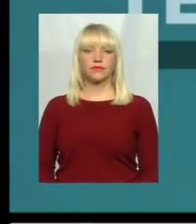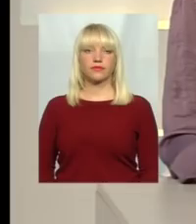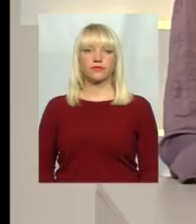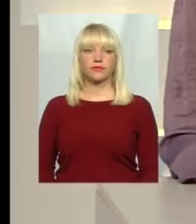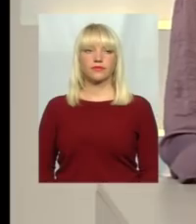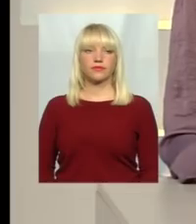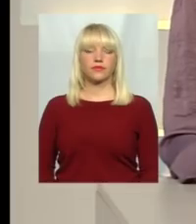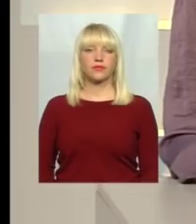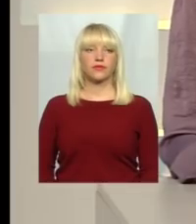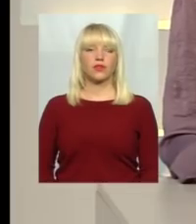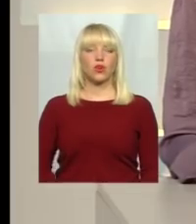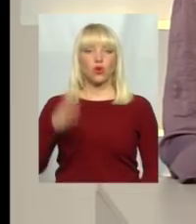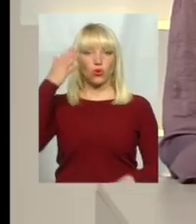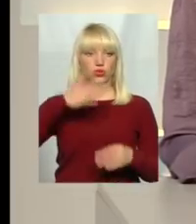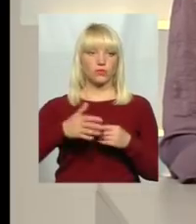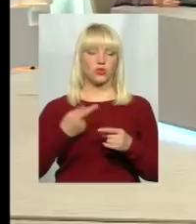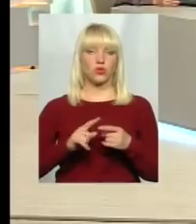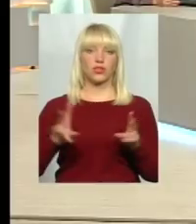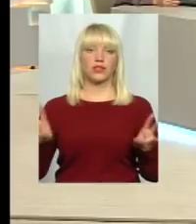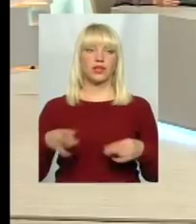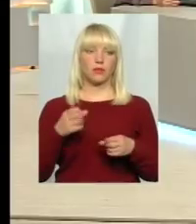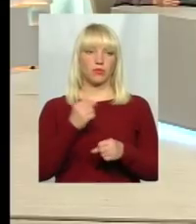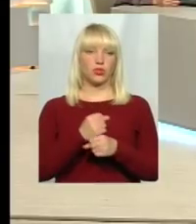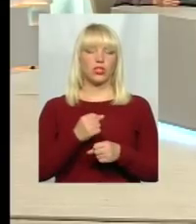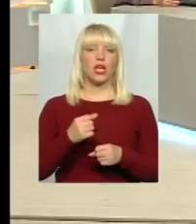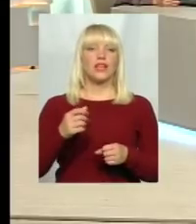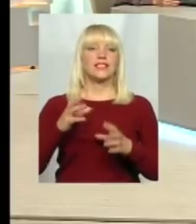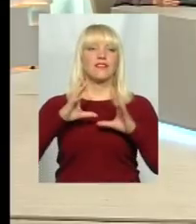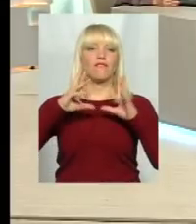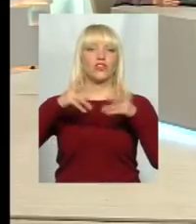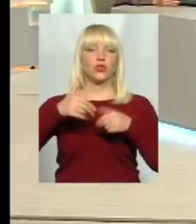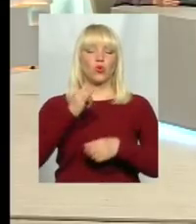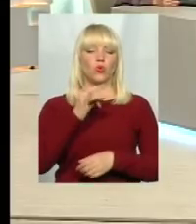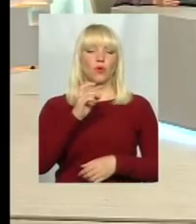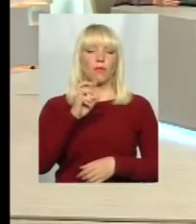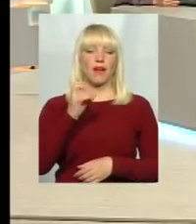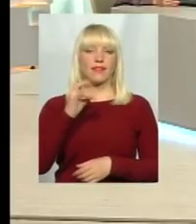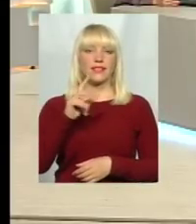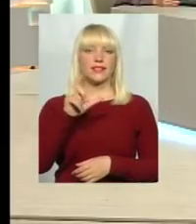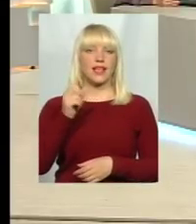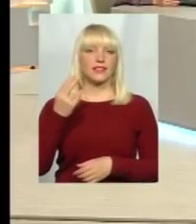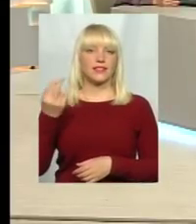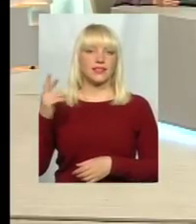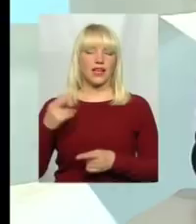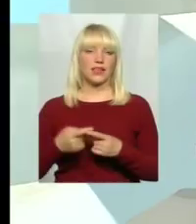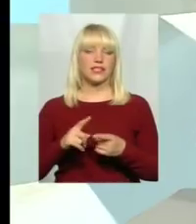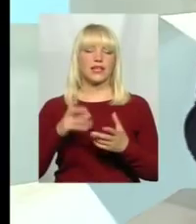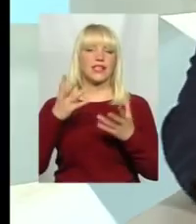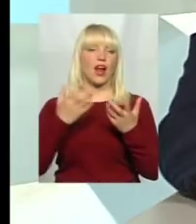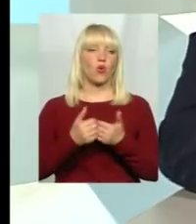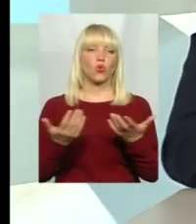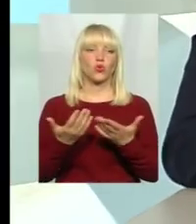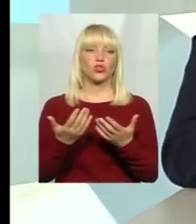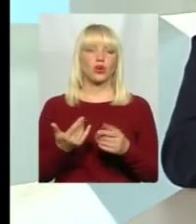От якраз цього не треба побоюватись. Світ урбанізується, але урбанізація проходить за рахунок чого? Або розвиток